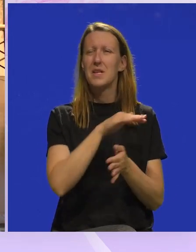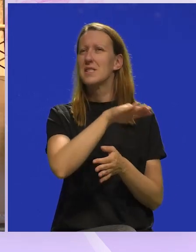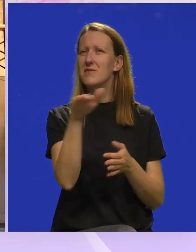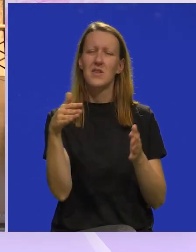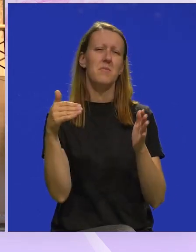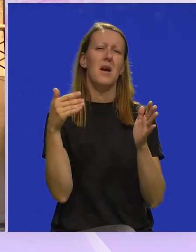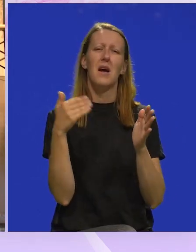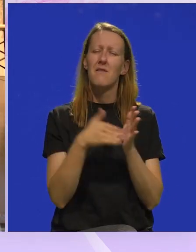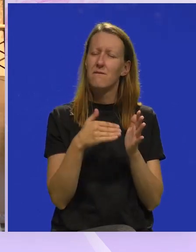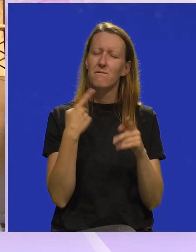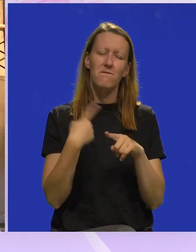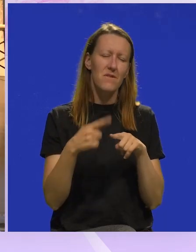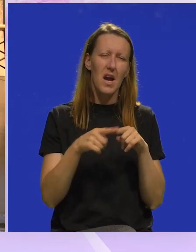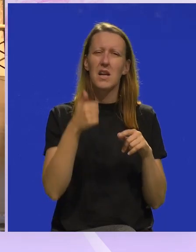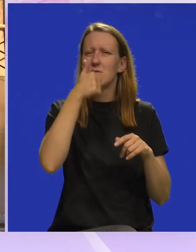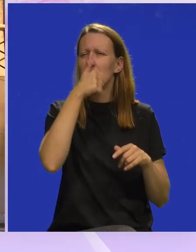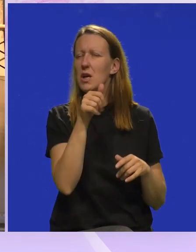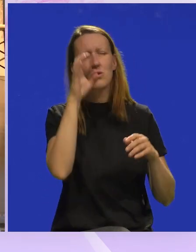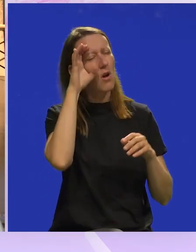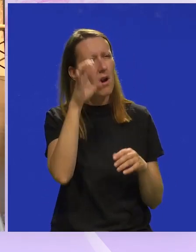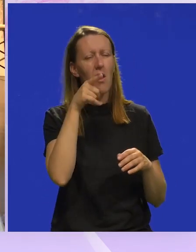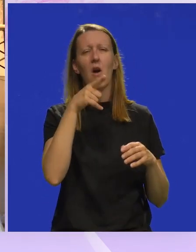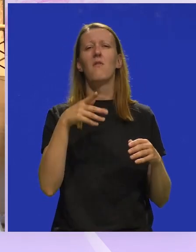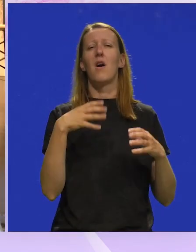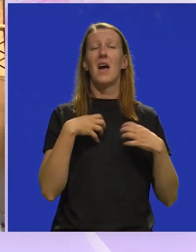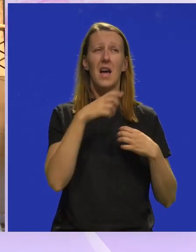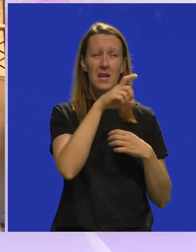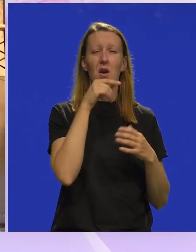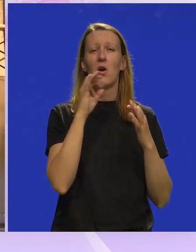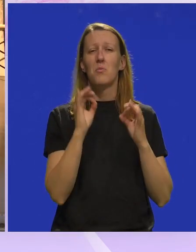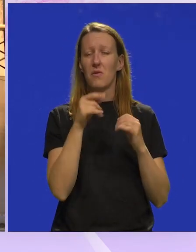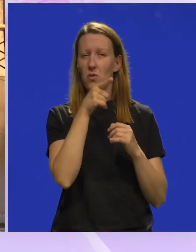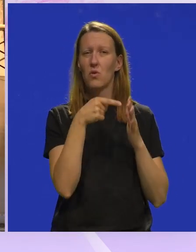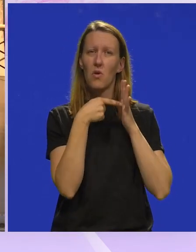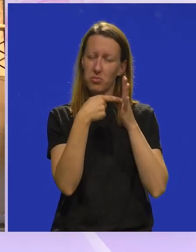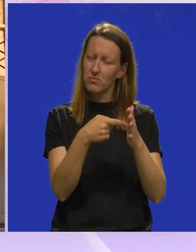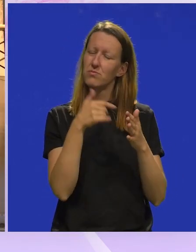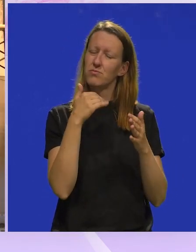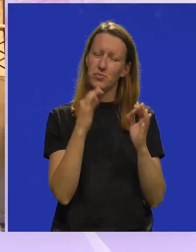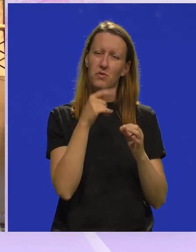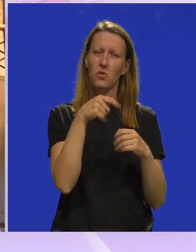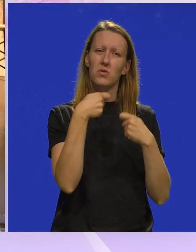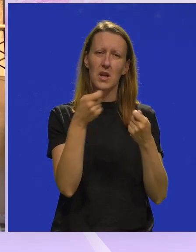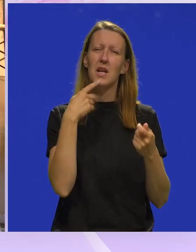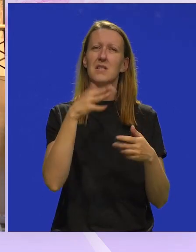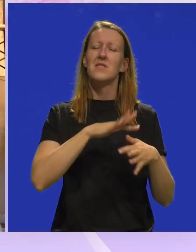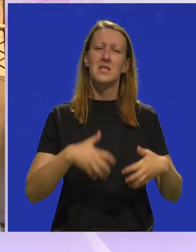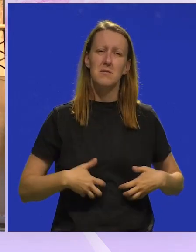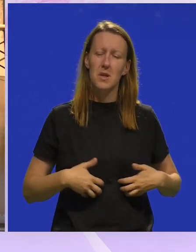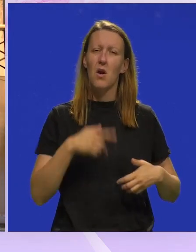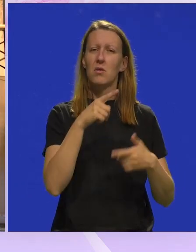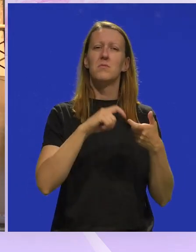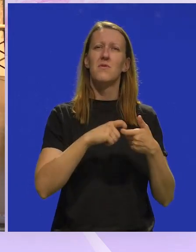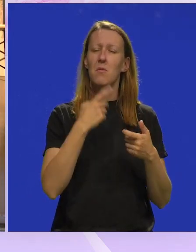Svima nam kronično nedostaje humora, a ova predstava nudi upravo to, odnosno daje upravo to, da se nasmijemo